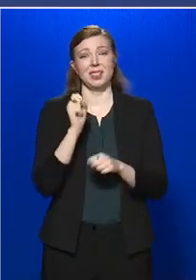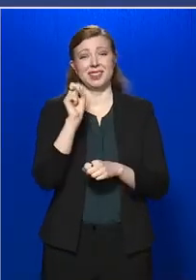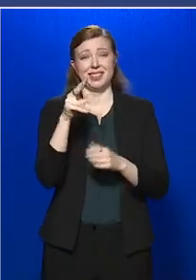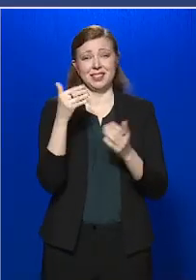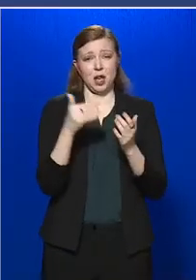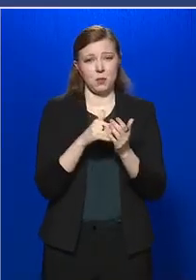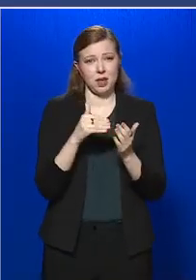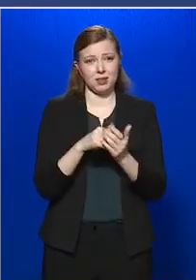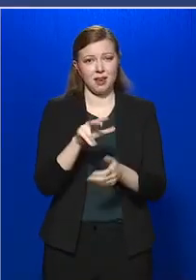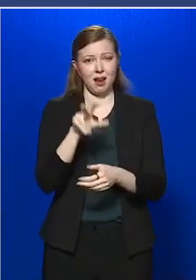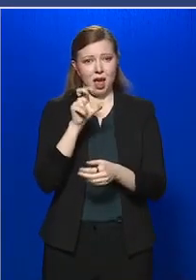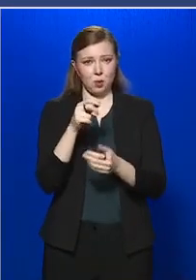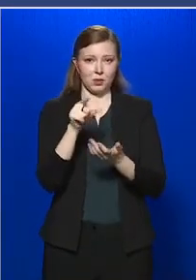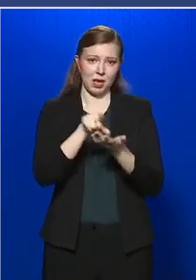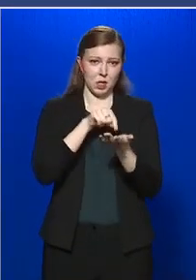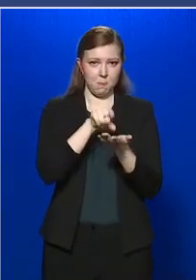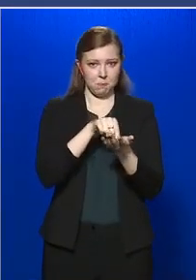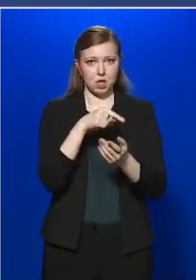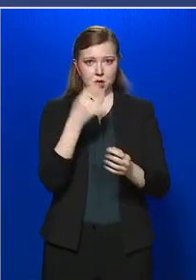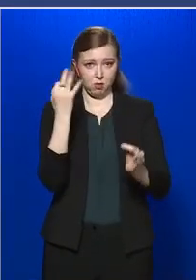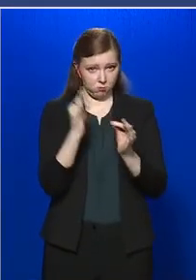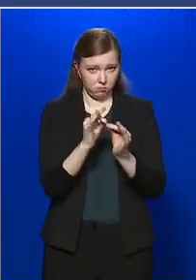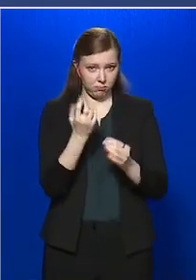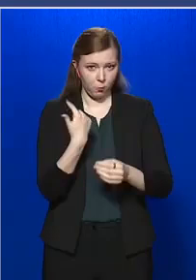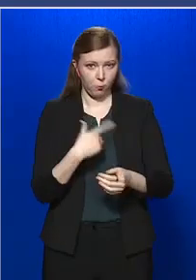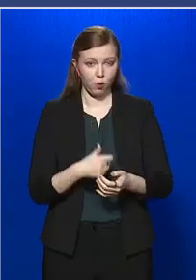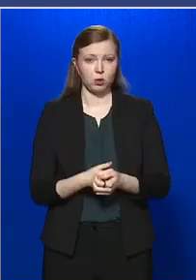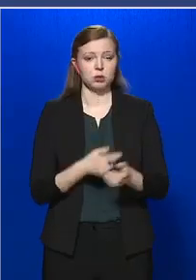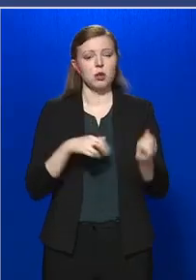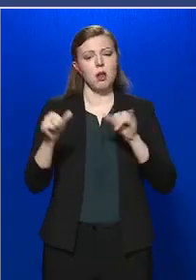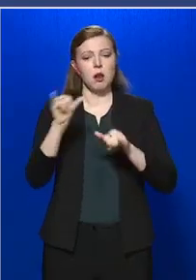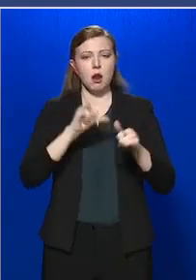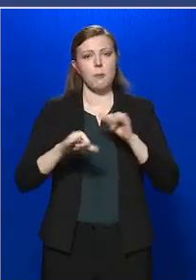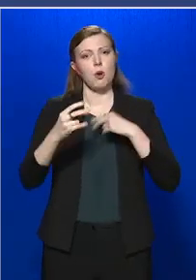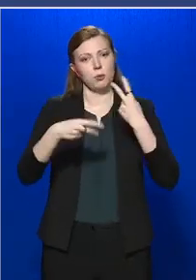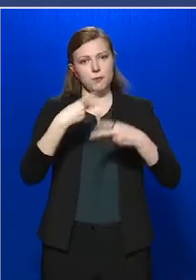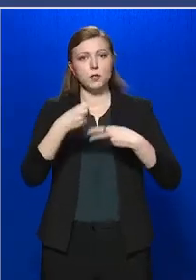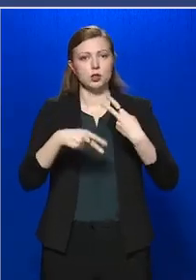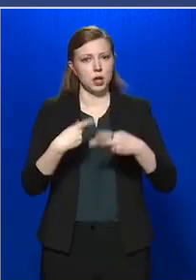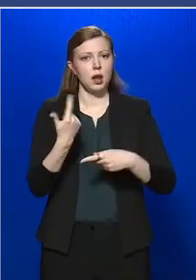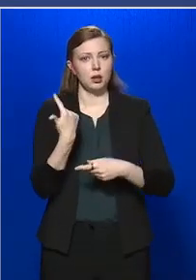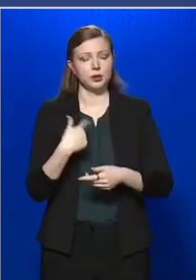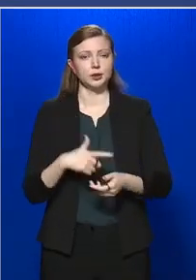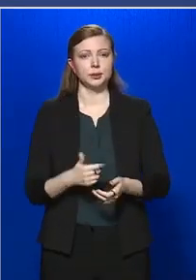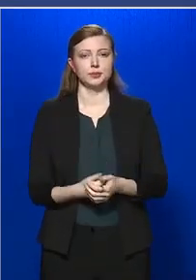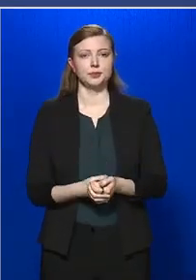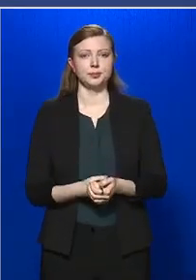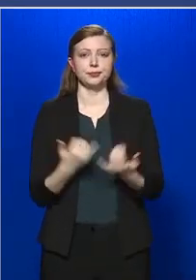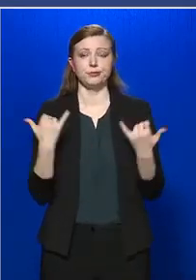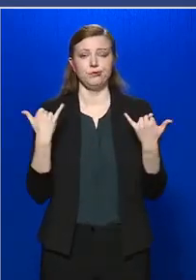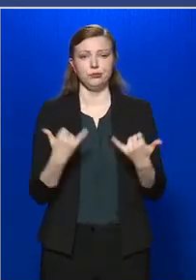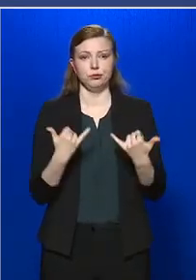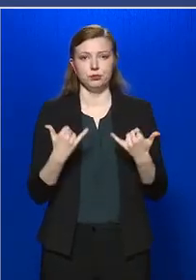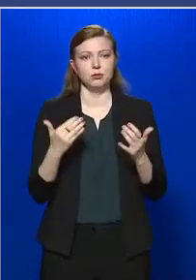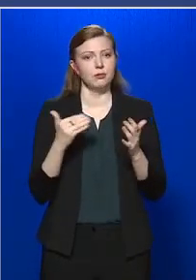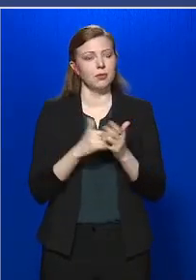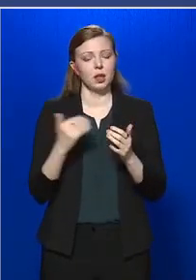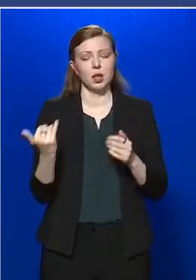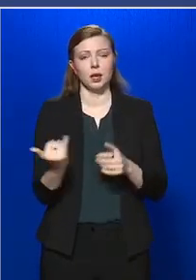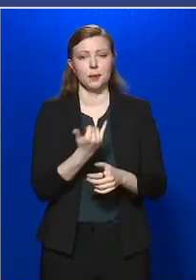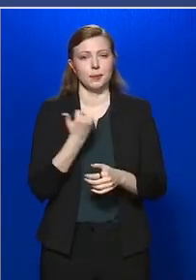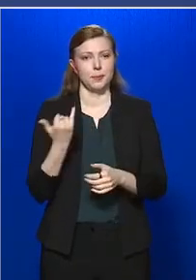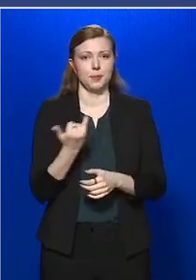.300 mintavétel történt, és laboratóriumi vizsgálat. Jelenleg még mindig